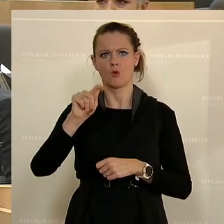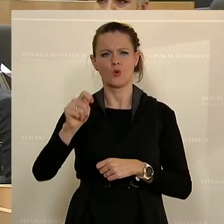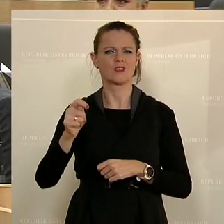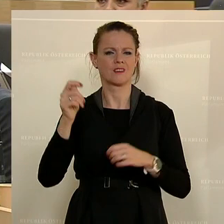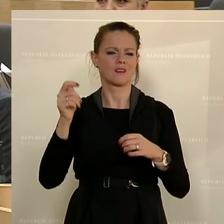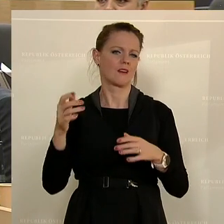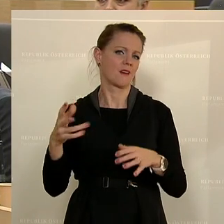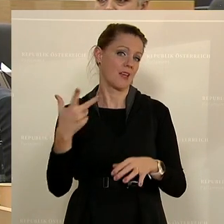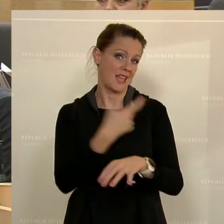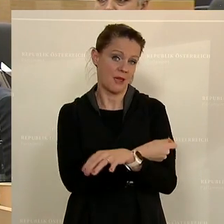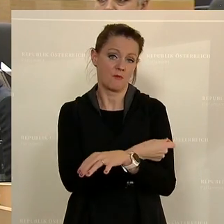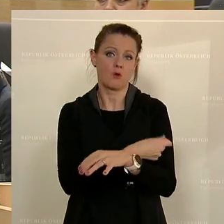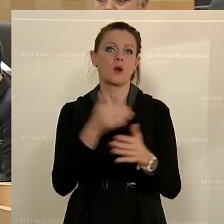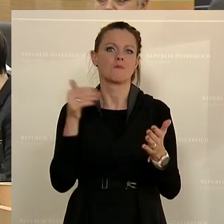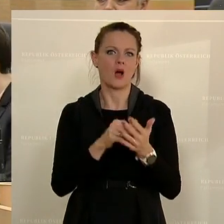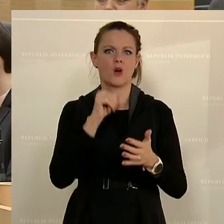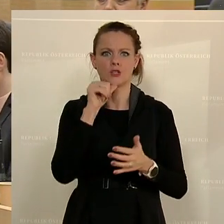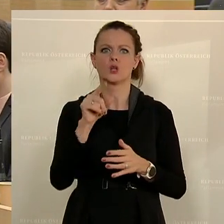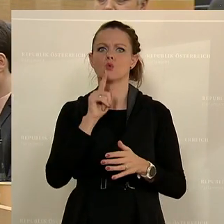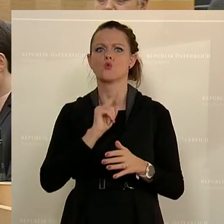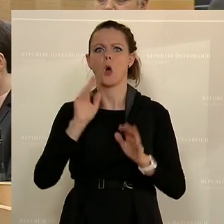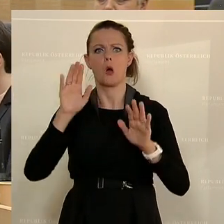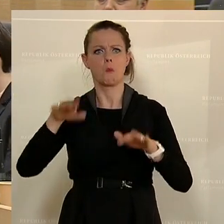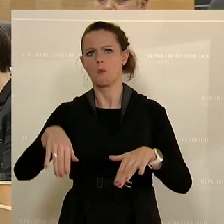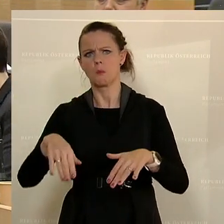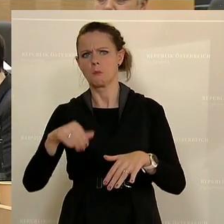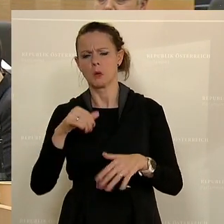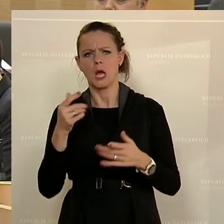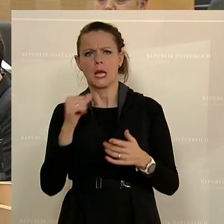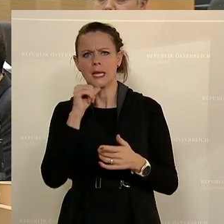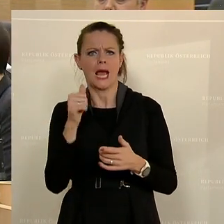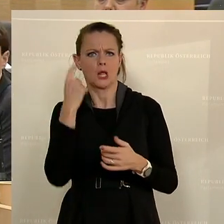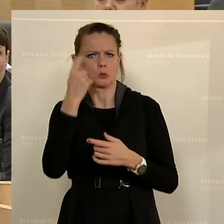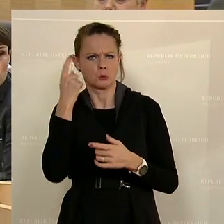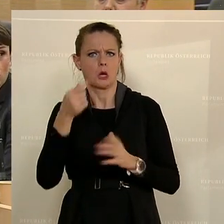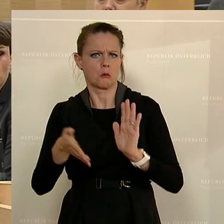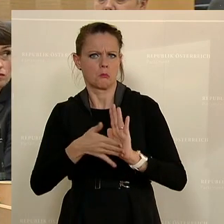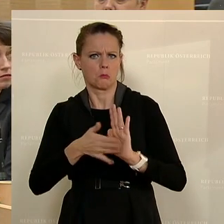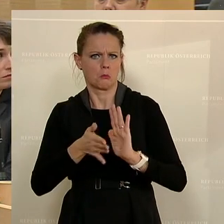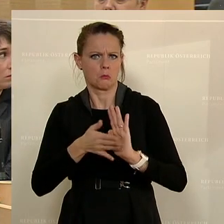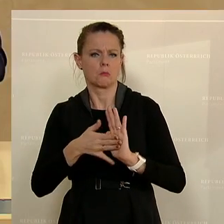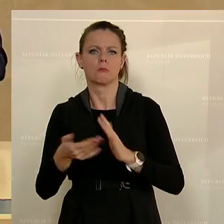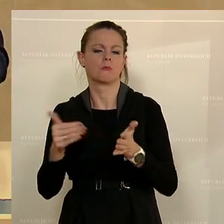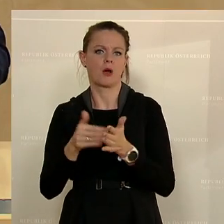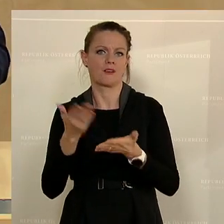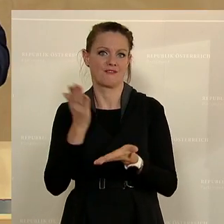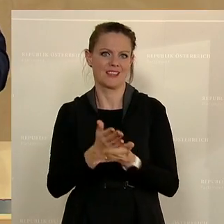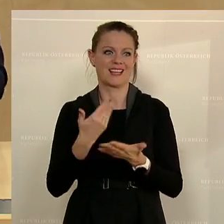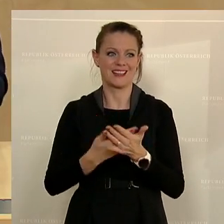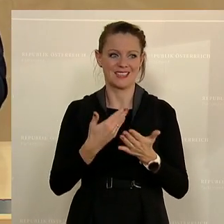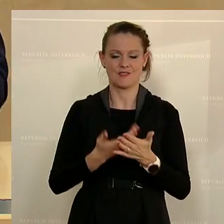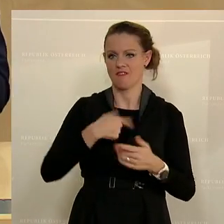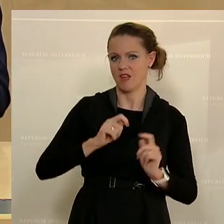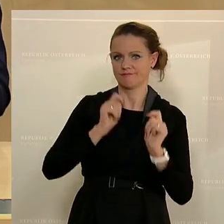Tollwutunbedenklichkeitsbescheinigung, um diese Tiere einzuführen. Daher haben wir diesen Antrag zur Opposition gestellt, wo wir sagen, wir